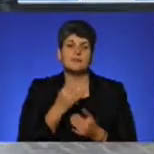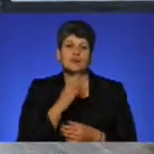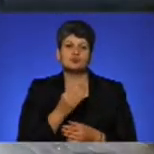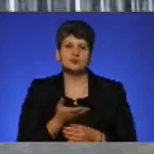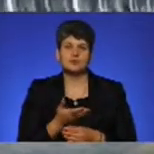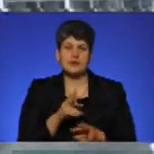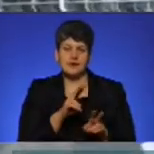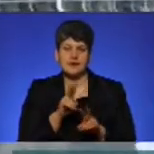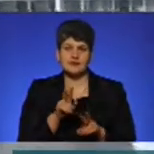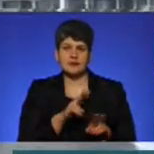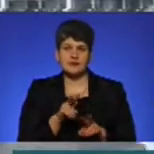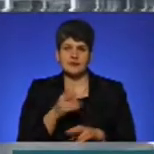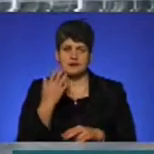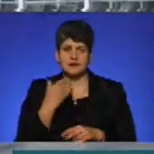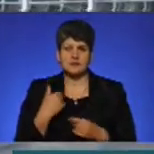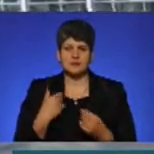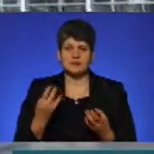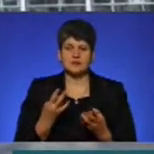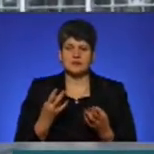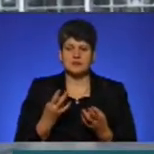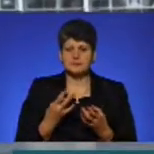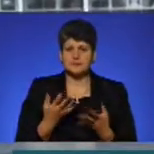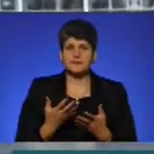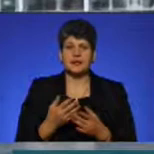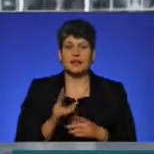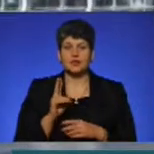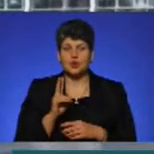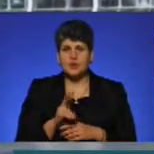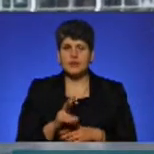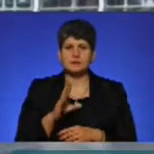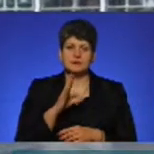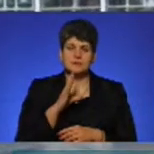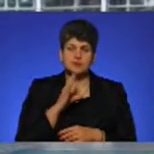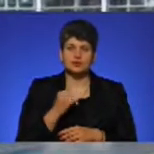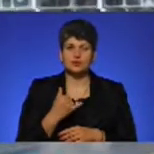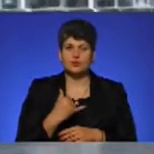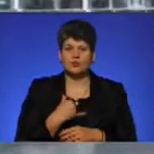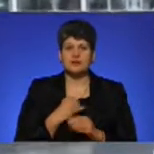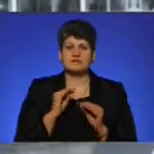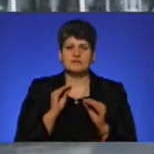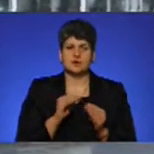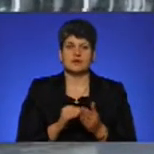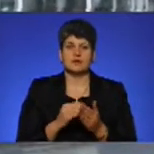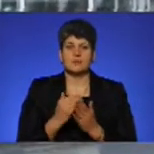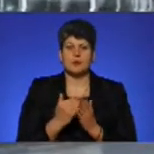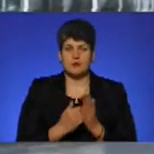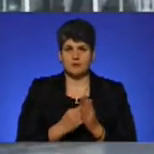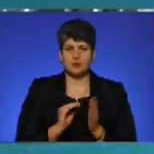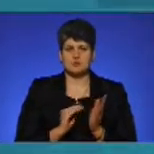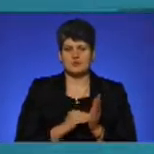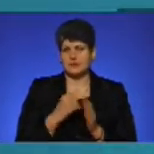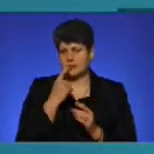відслідкуваю, коли потрібно, і тролейбуси, і машрутки. У мене встановлена програма. Встановила ось недавно.